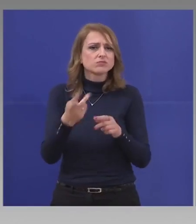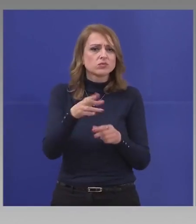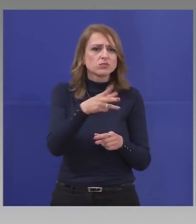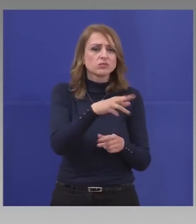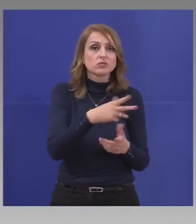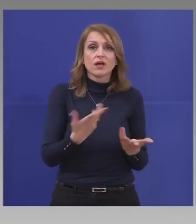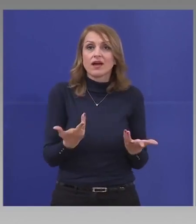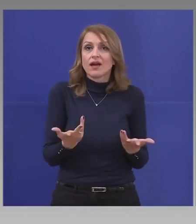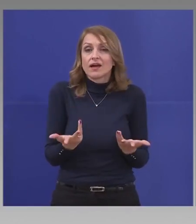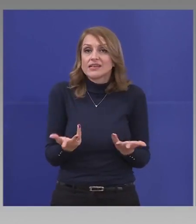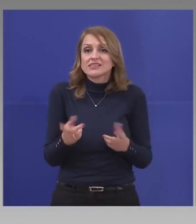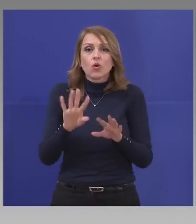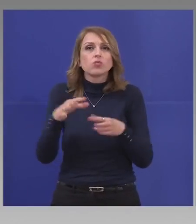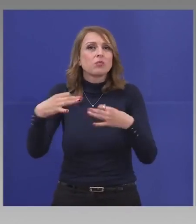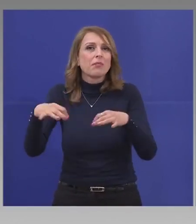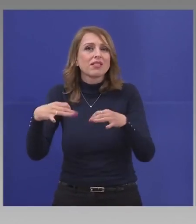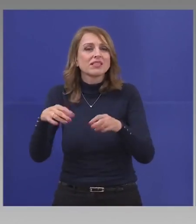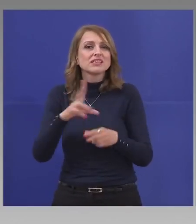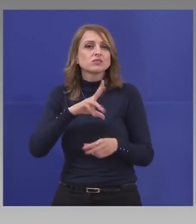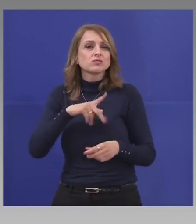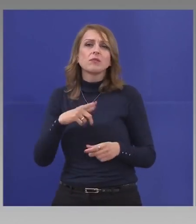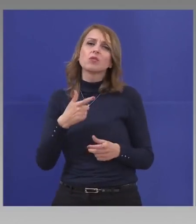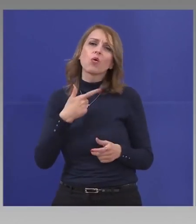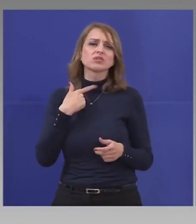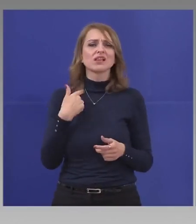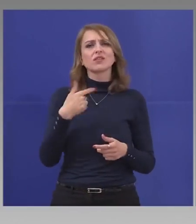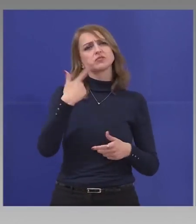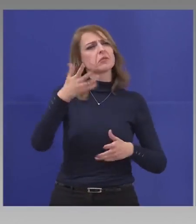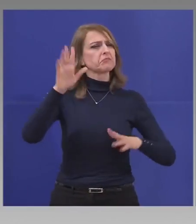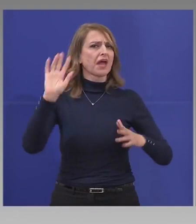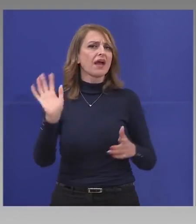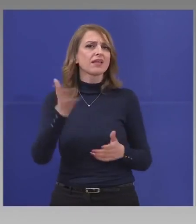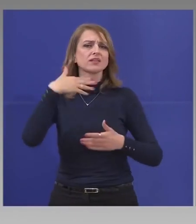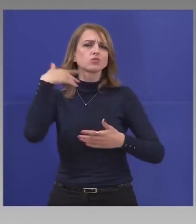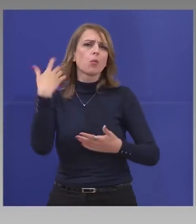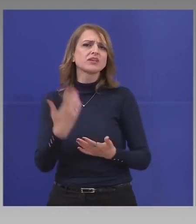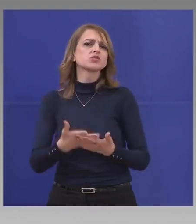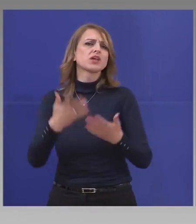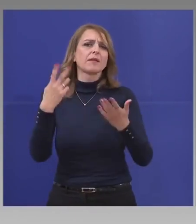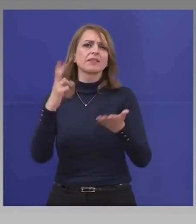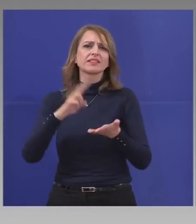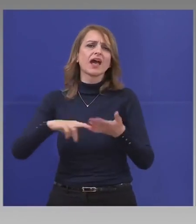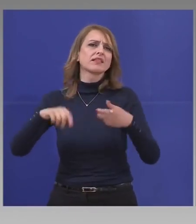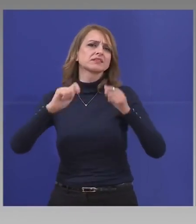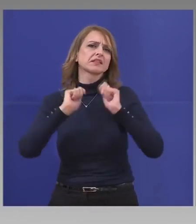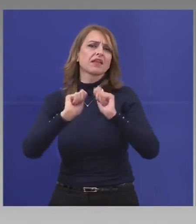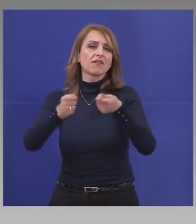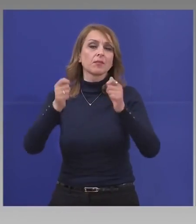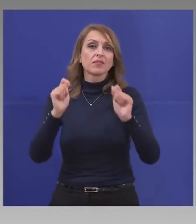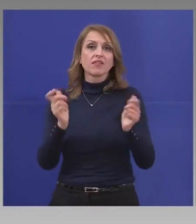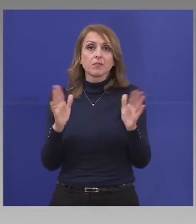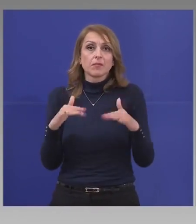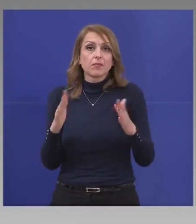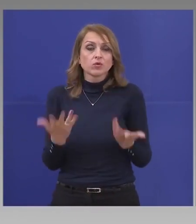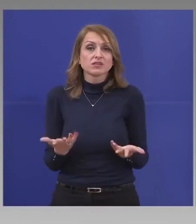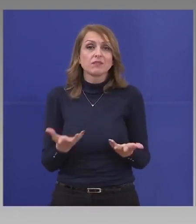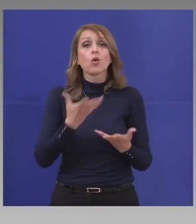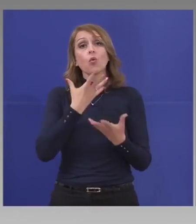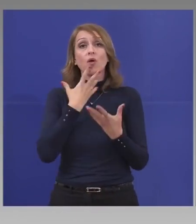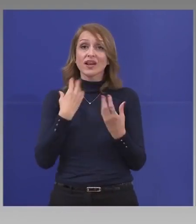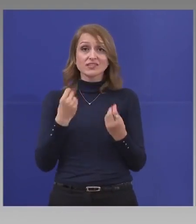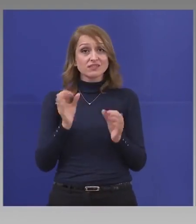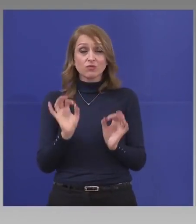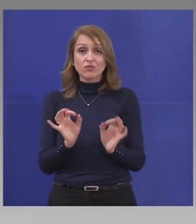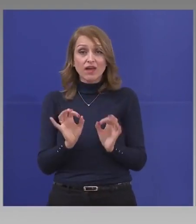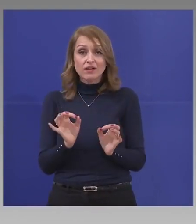Разбирате ли? Много е сладко, да излезеш и да кажеш. Дайте да освободиме всичко. От данъците освободиме от теди които си. Много красиво